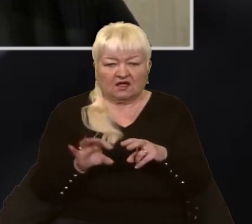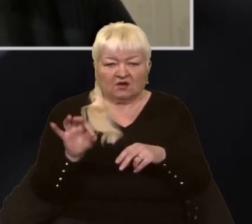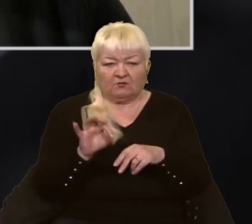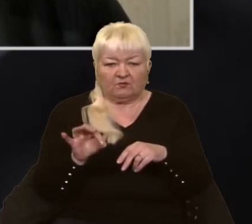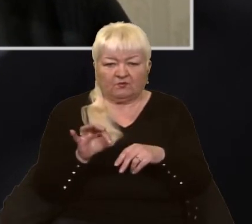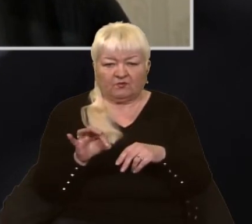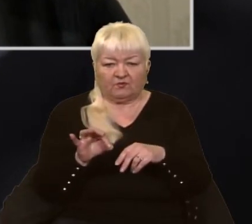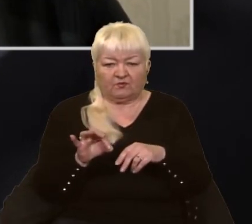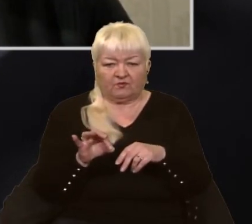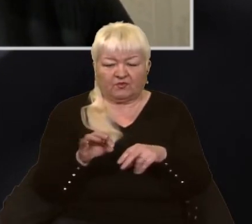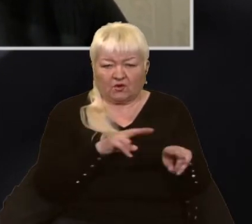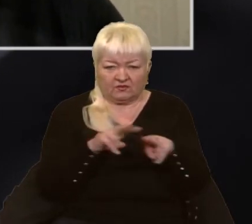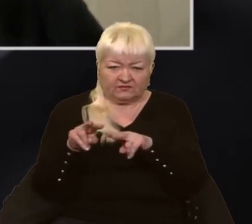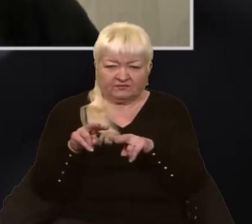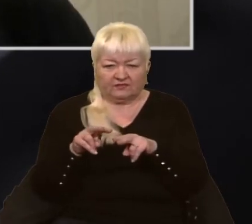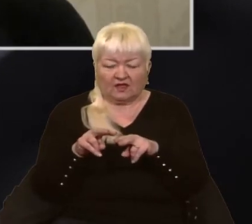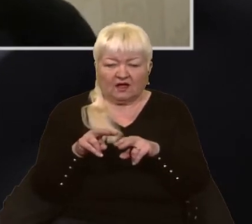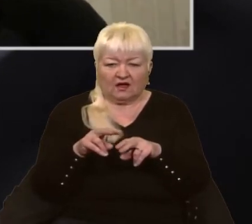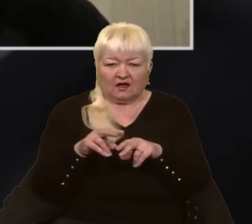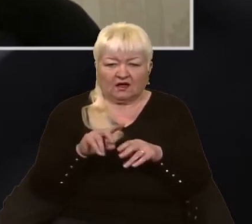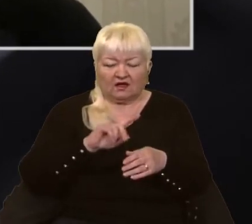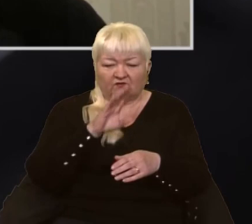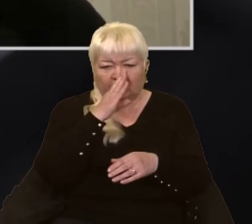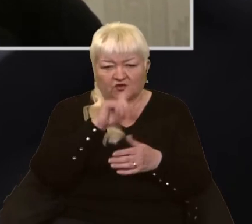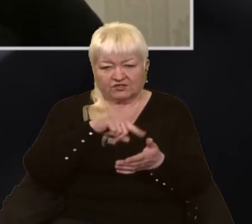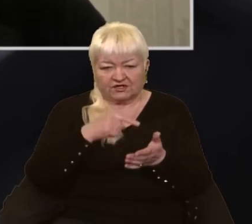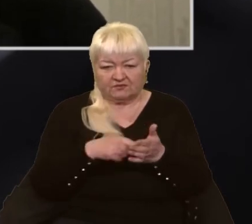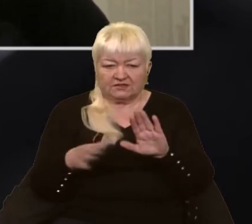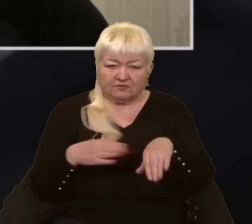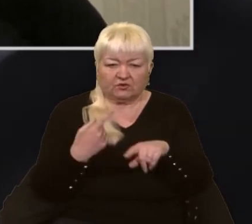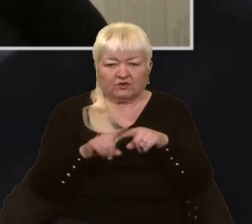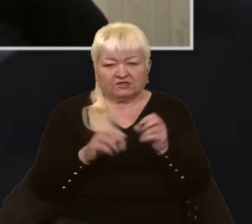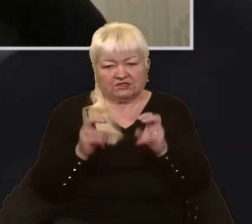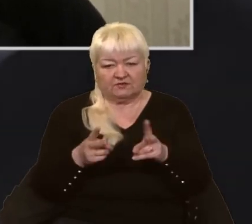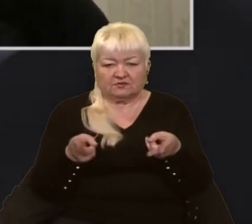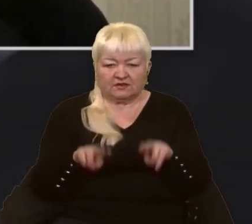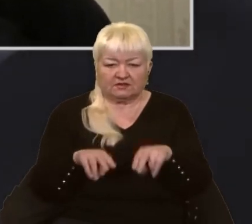ворожими ДРГ, вона минувала? Чи все ж таки ця небезпека залишається?